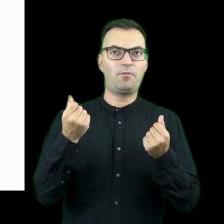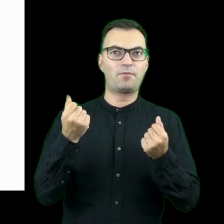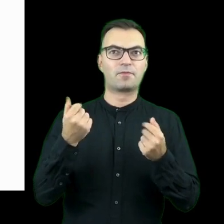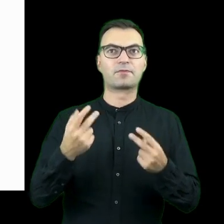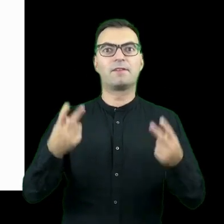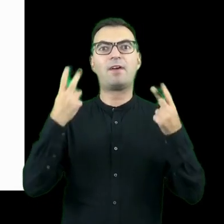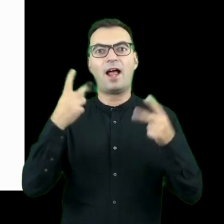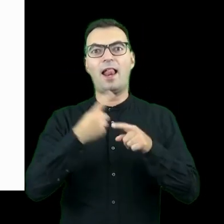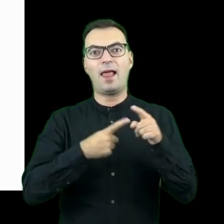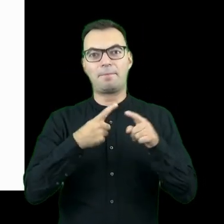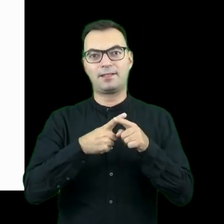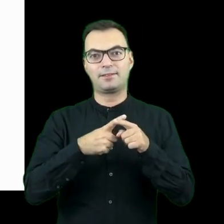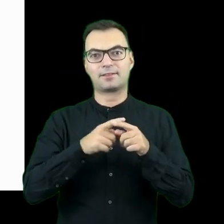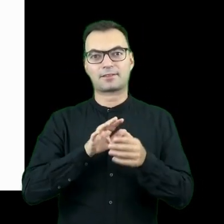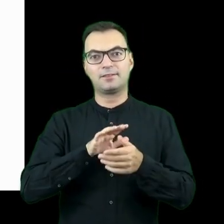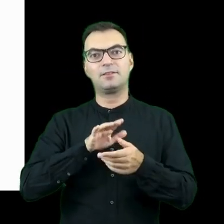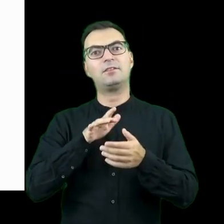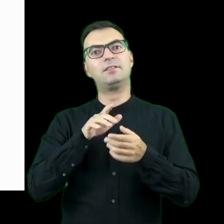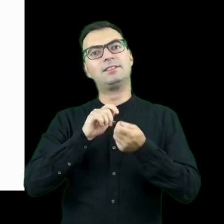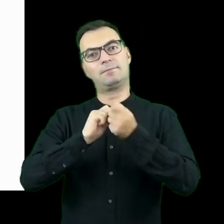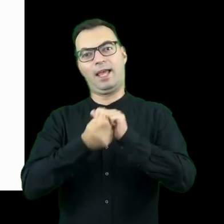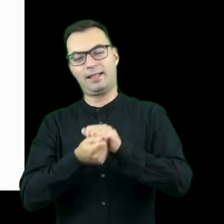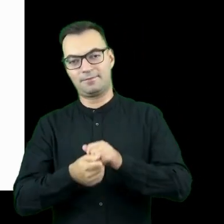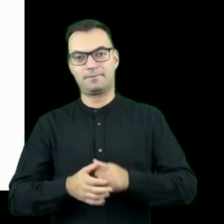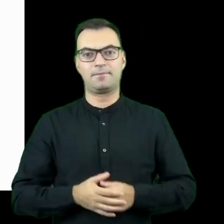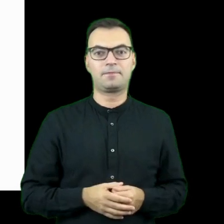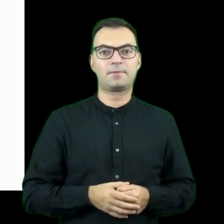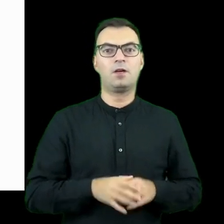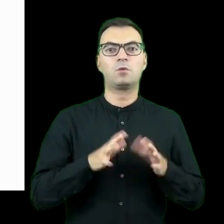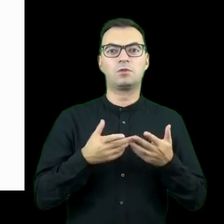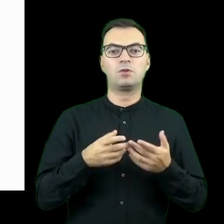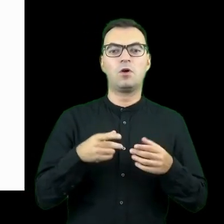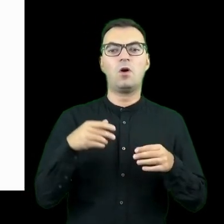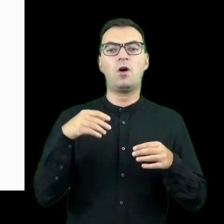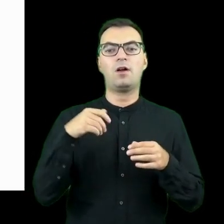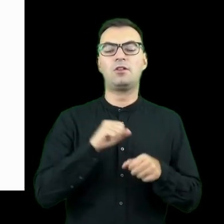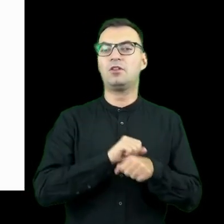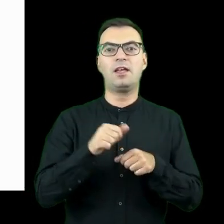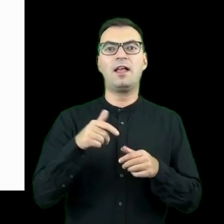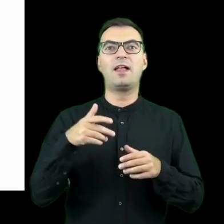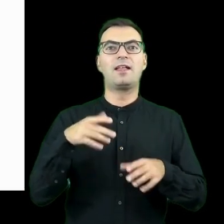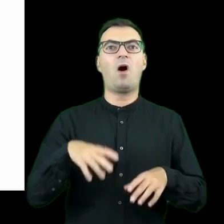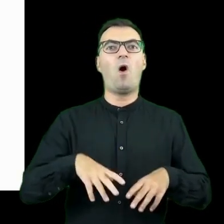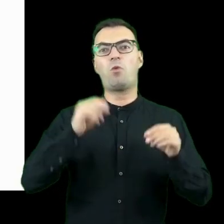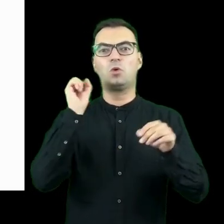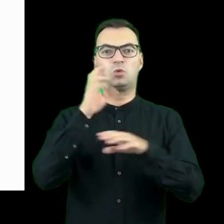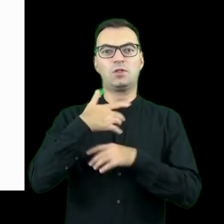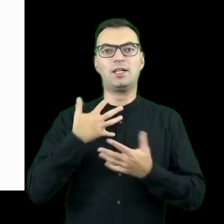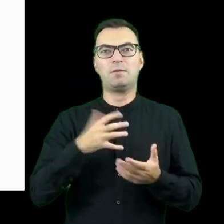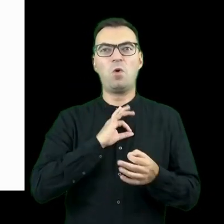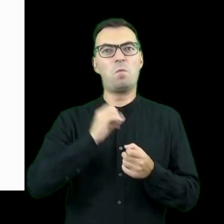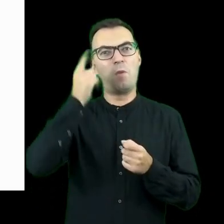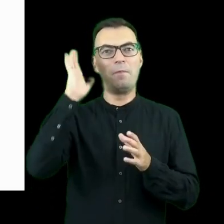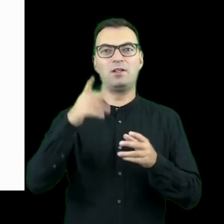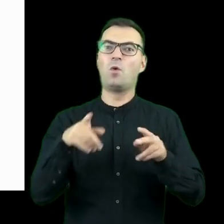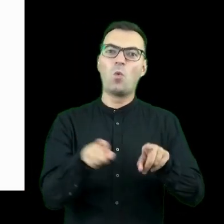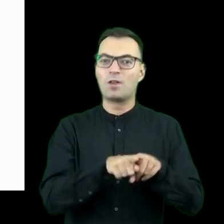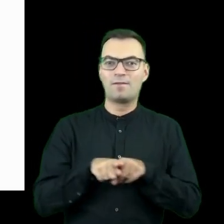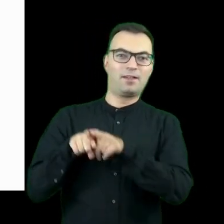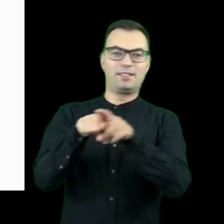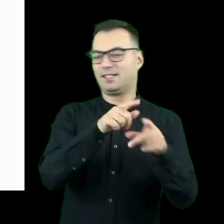elementem albo silnikiem wprowadzającym zmiany. Czyli ich uniwersalność nie jest fundamentalnym założeniem. powiem, to takie tworzenie